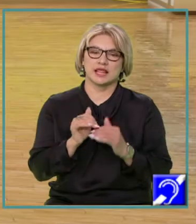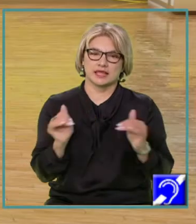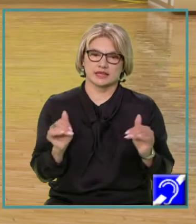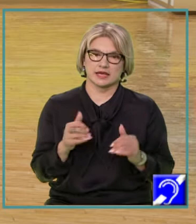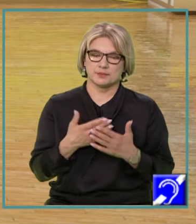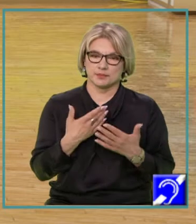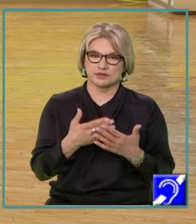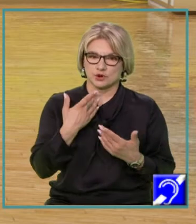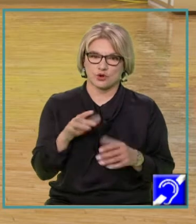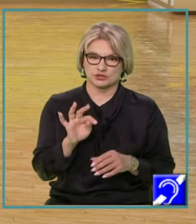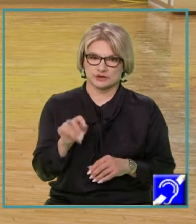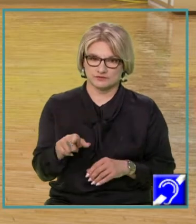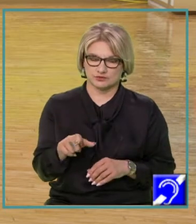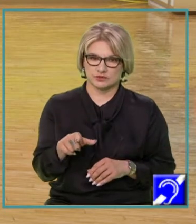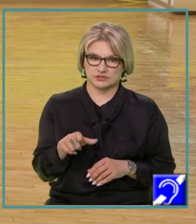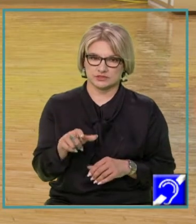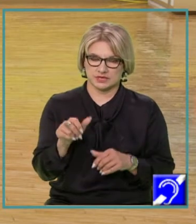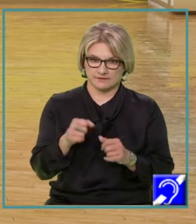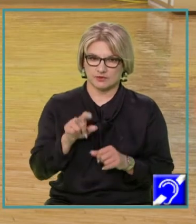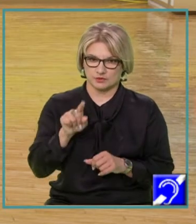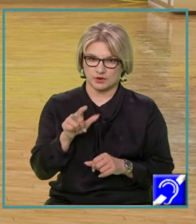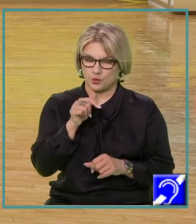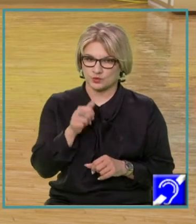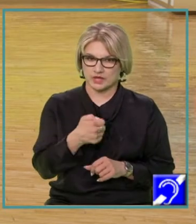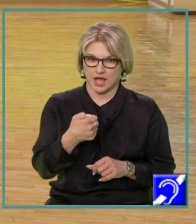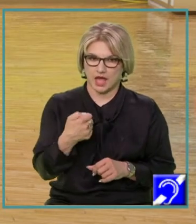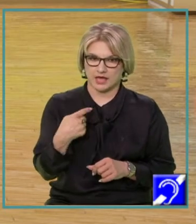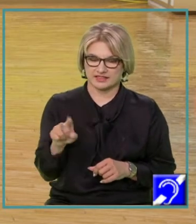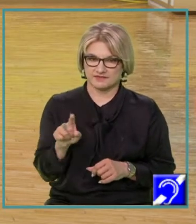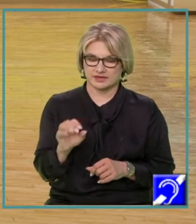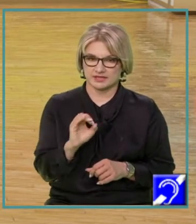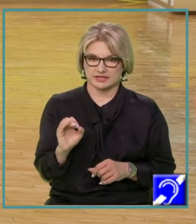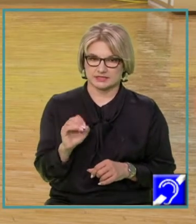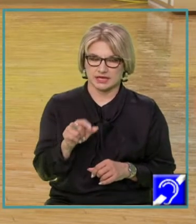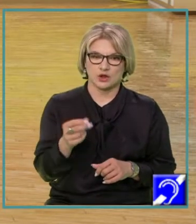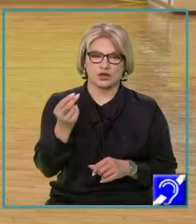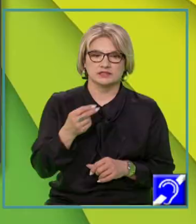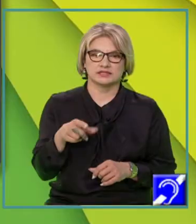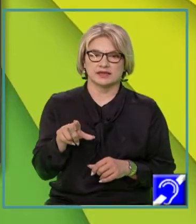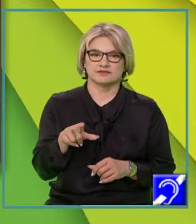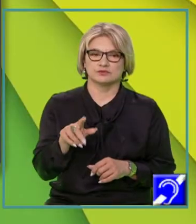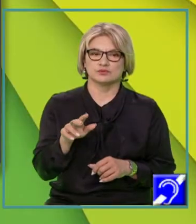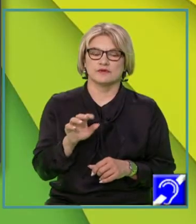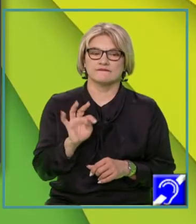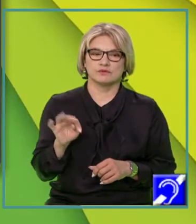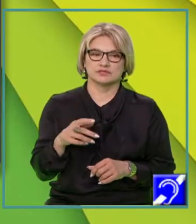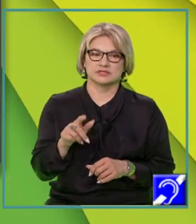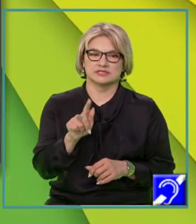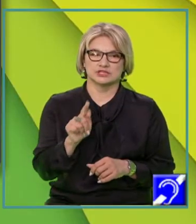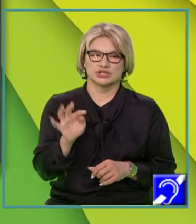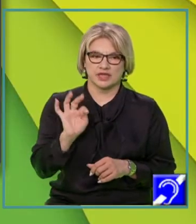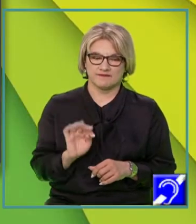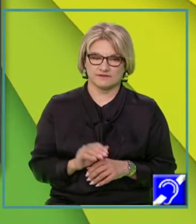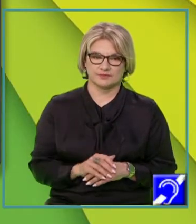forma aceasta, unde a diferit de 0, bineînțeles, graficul funcției îl notăm cu g indice f.